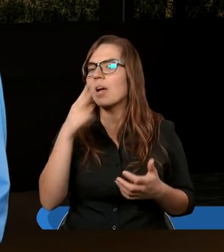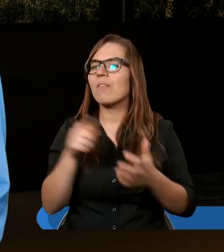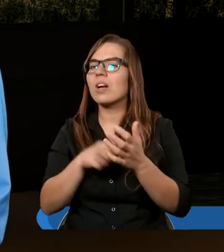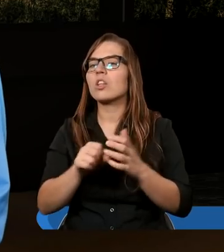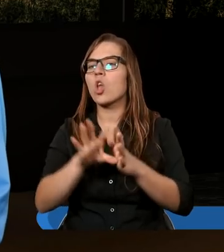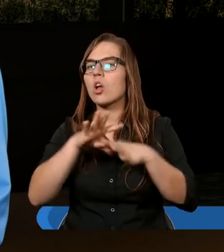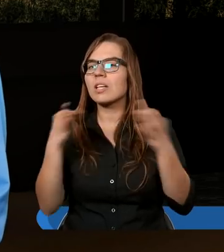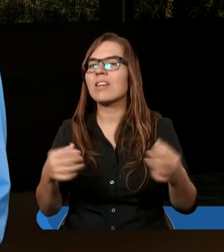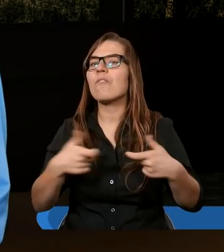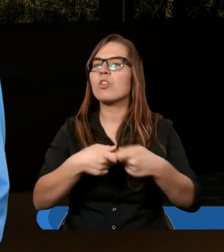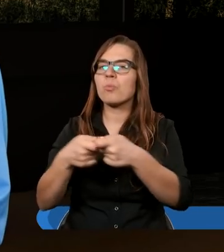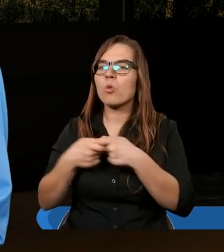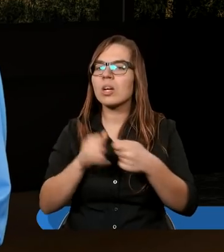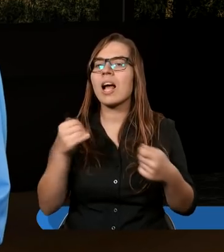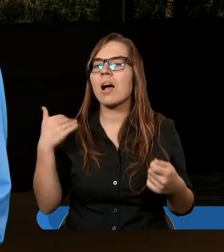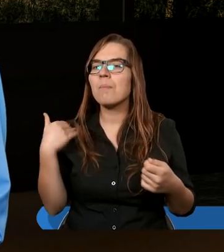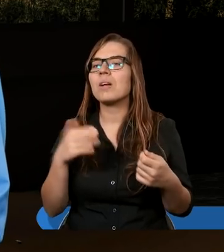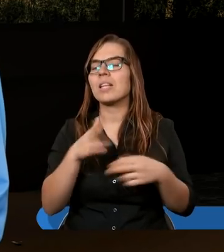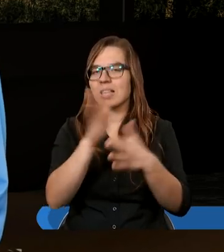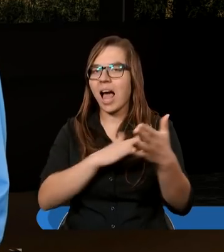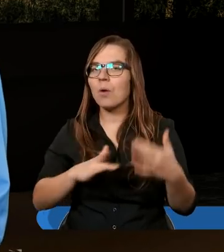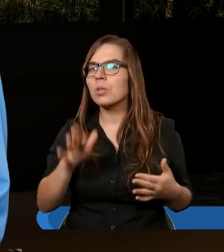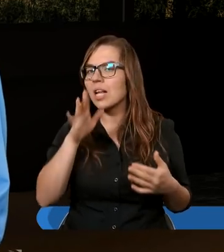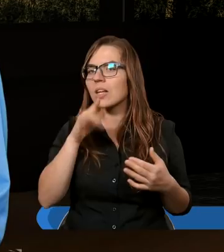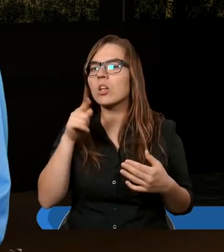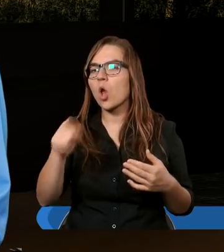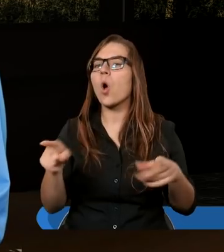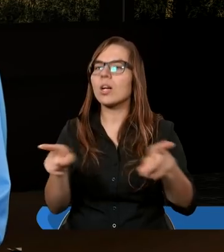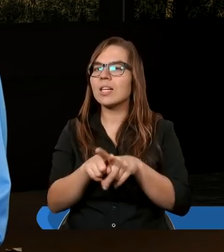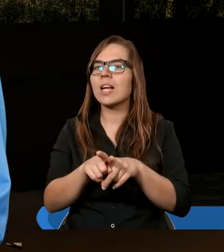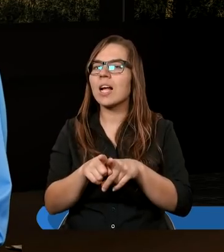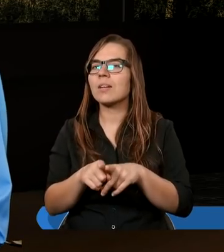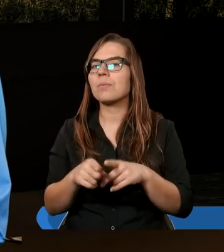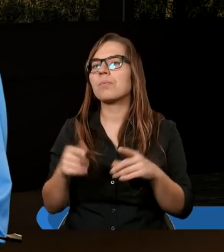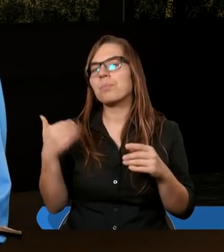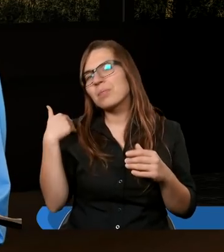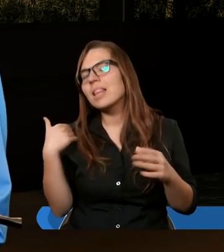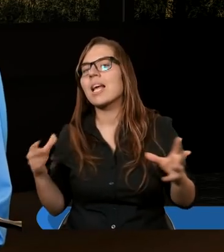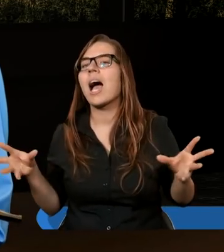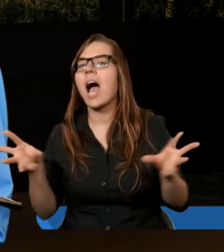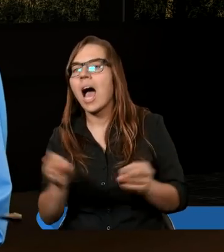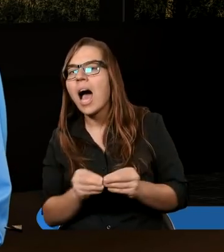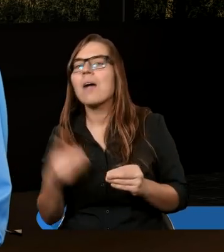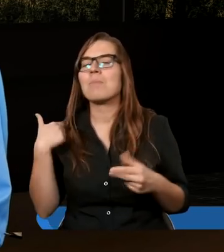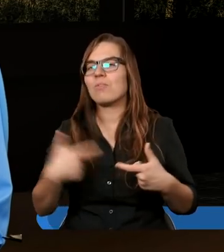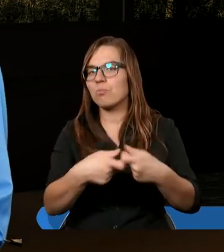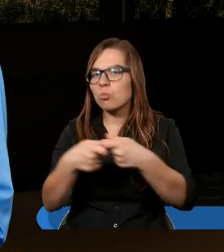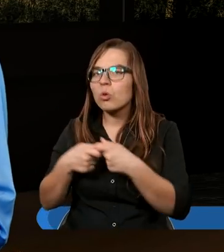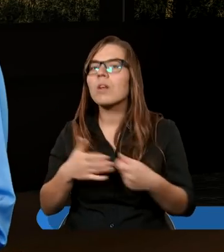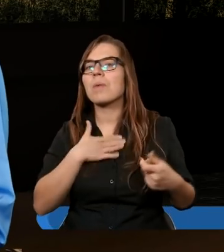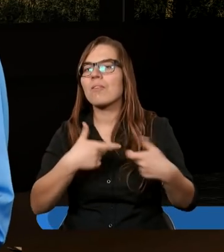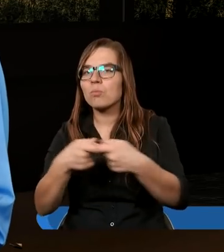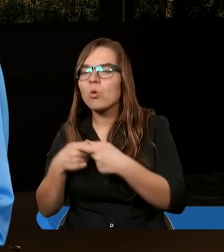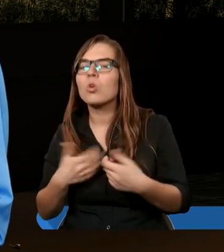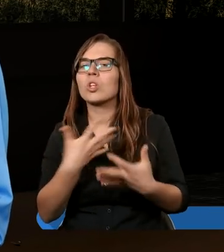dotychczasową wspólnotę, jakim był naród izraelski, to oni też byli razem, byli wspólnie, mieli